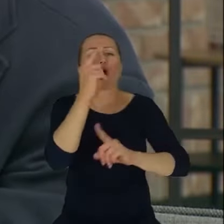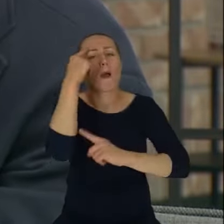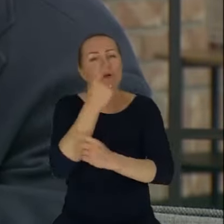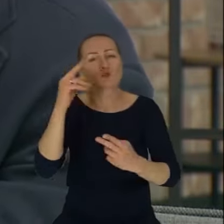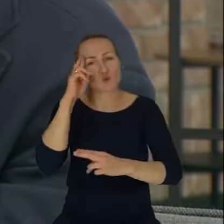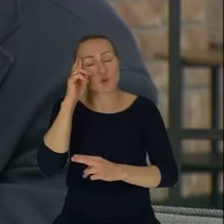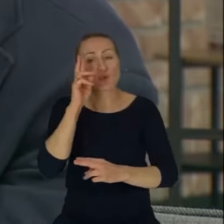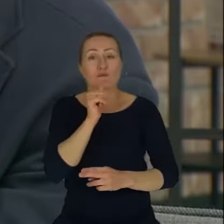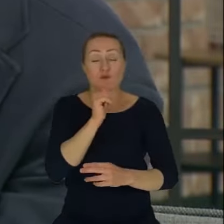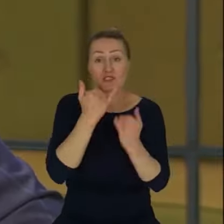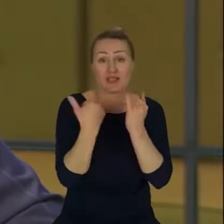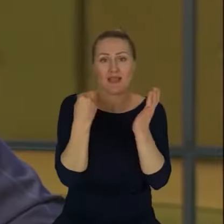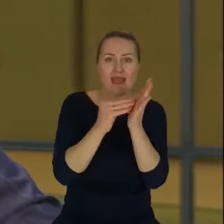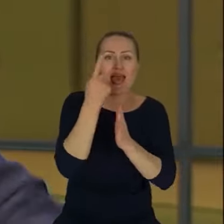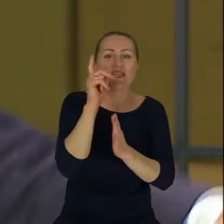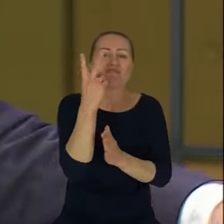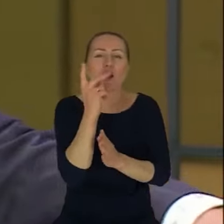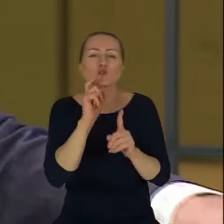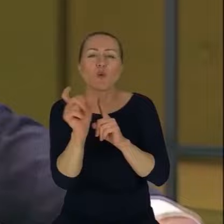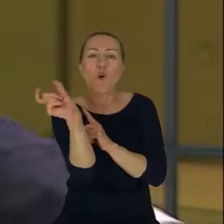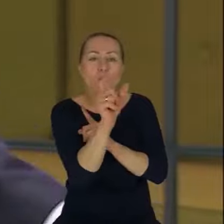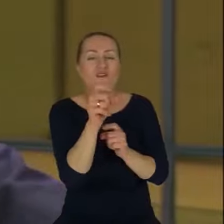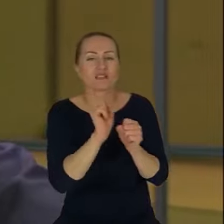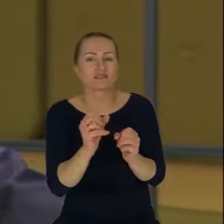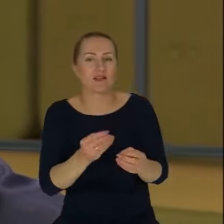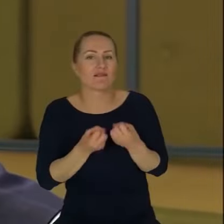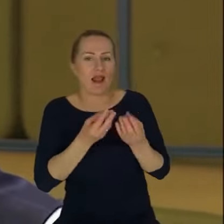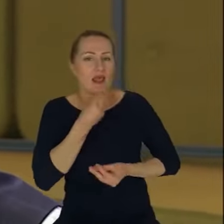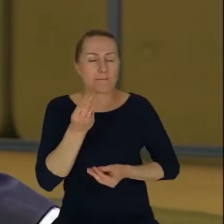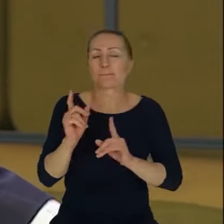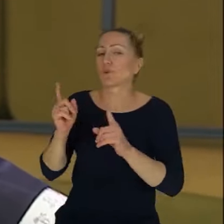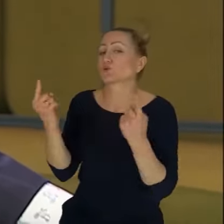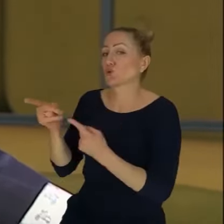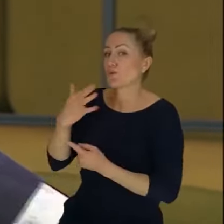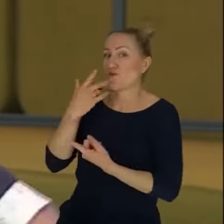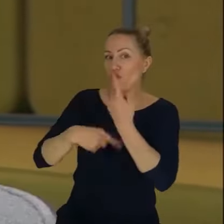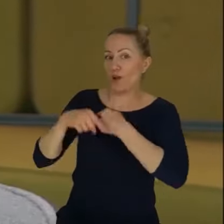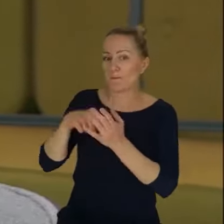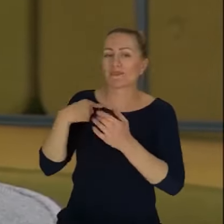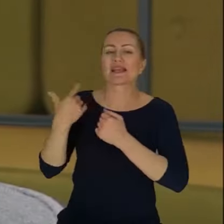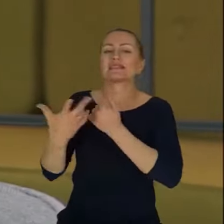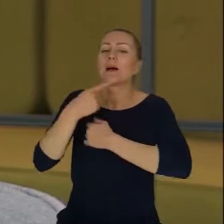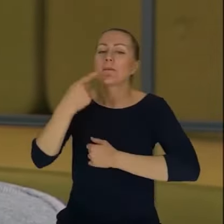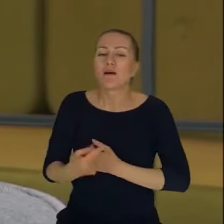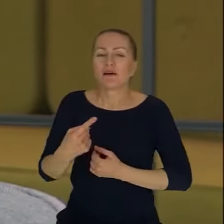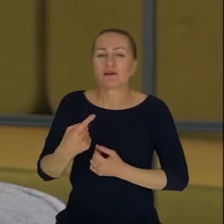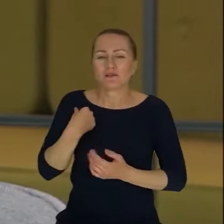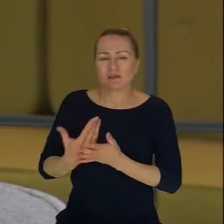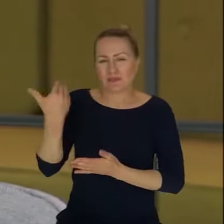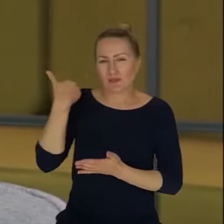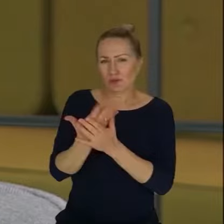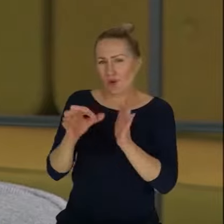ktoś może przyjąć taką ocenę, nie? Super, że o tym mówisz, dlatego że ja już, Darek, daję głos. Chodzi o to, że chcę tylko podkreślić, że ja od dwóch lat mówię, że